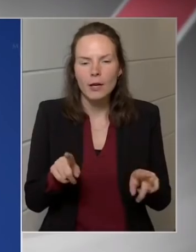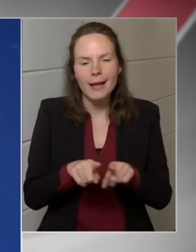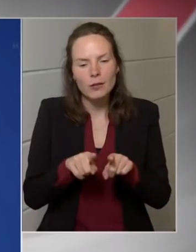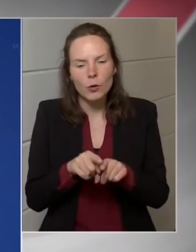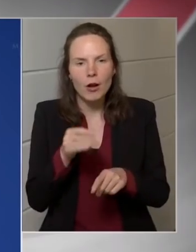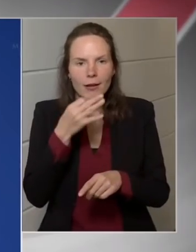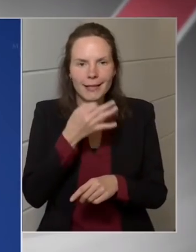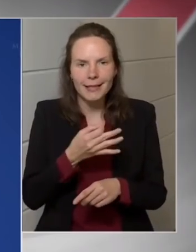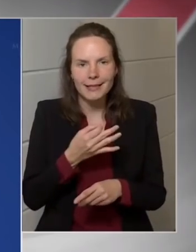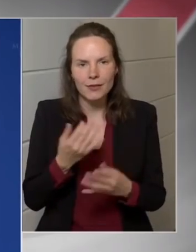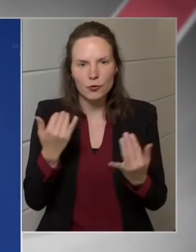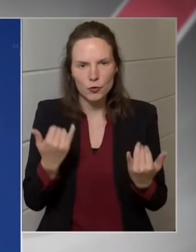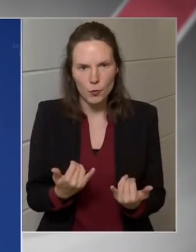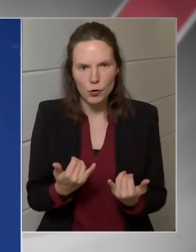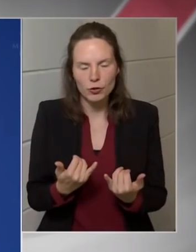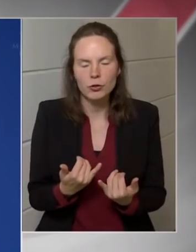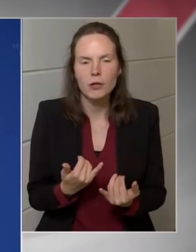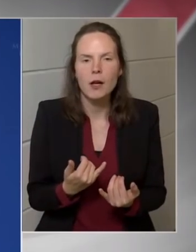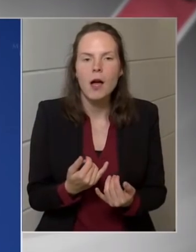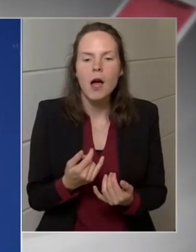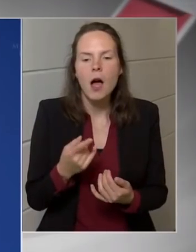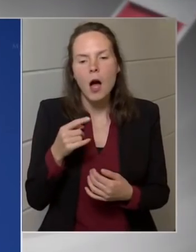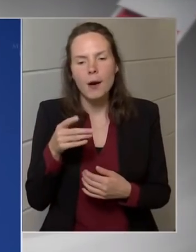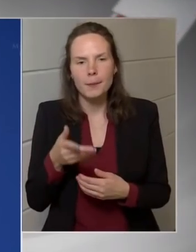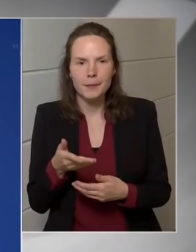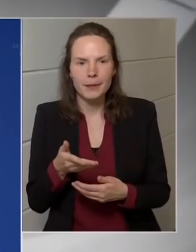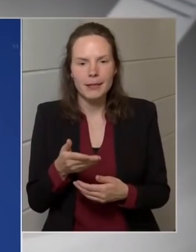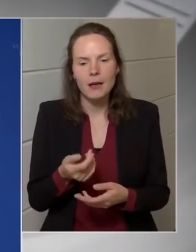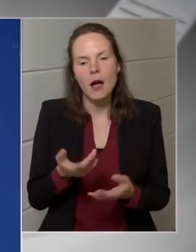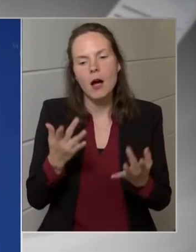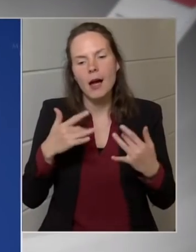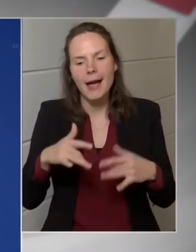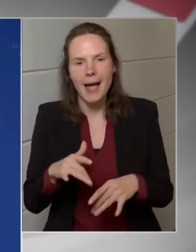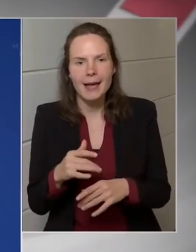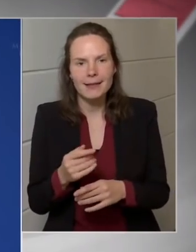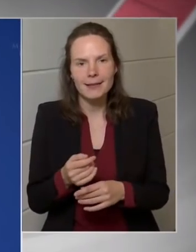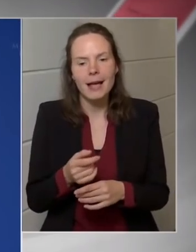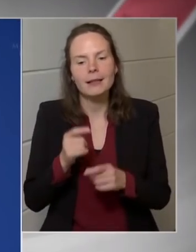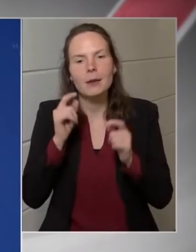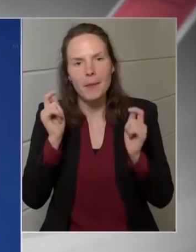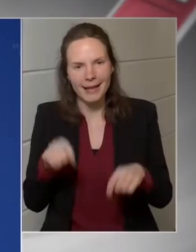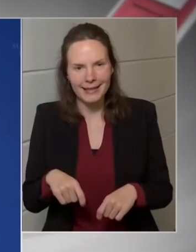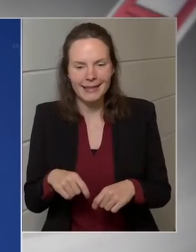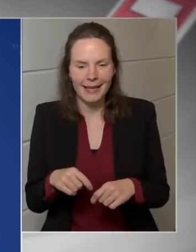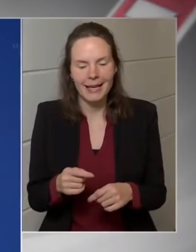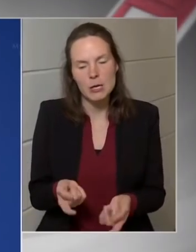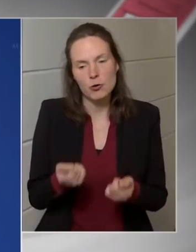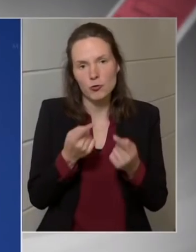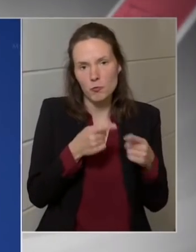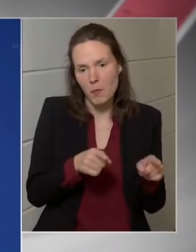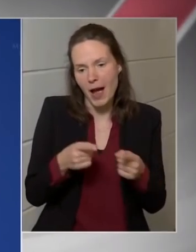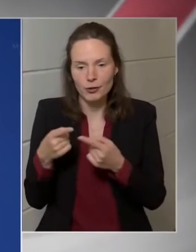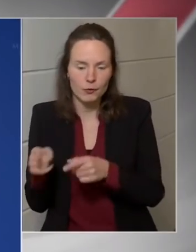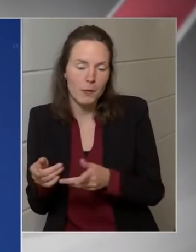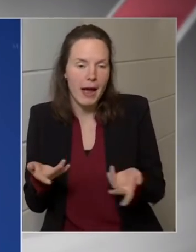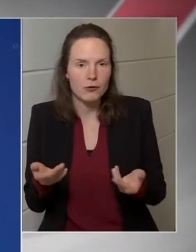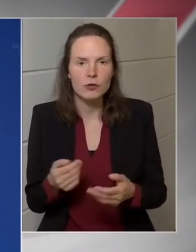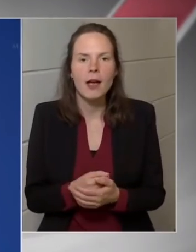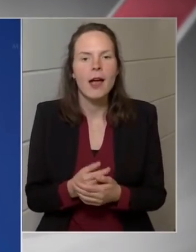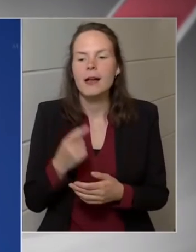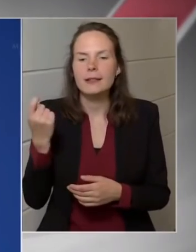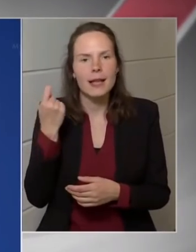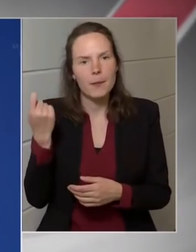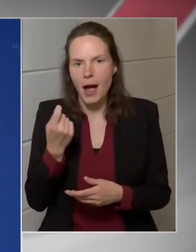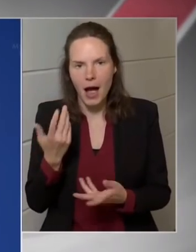volt. A két ország közötti stratégiai partnerség az váltszatlanul fennáll. Van egy olyan